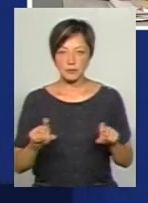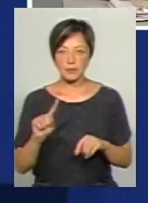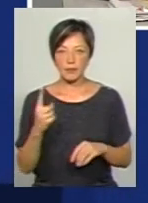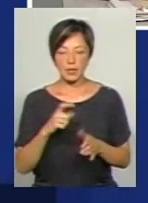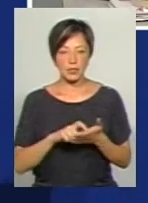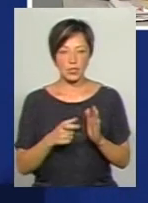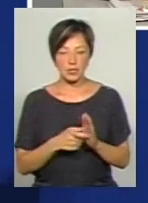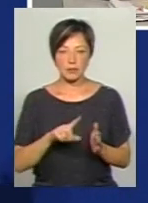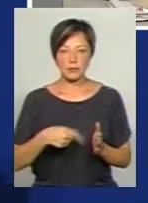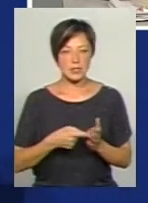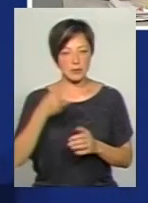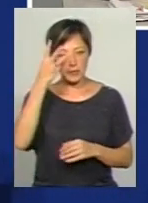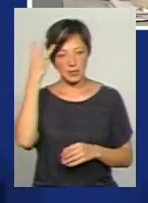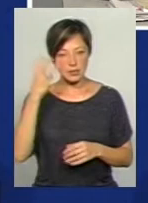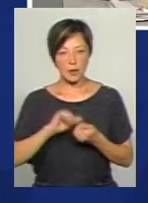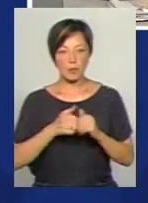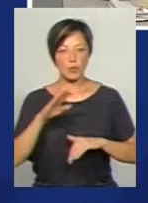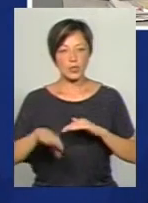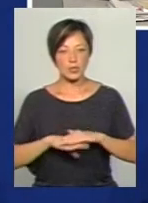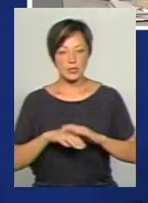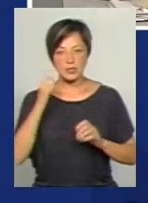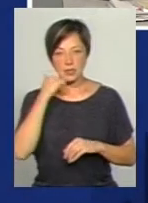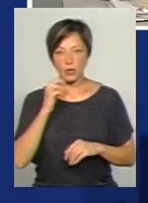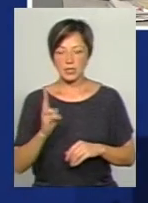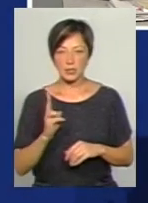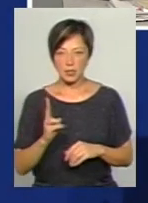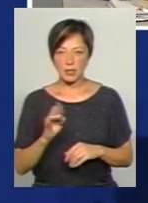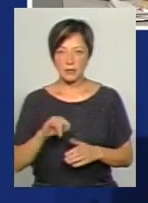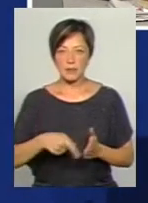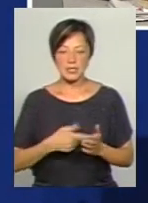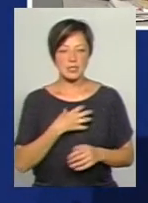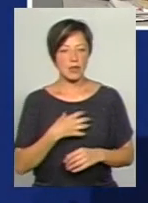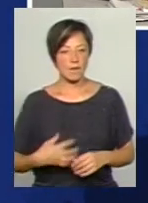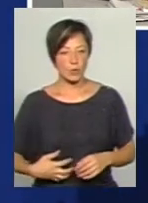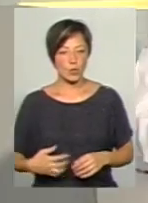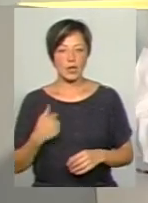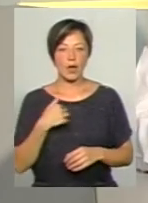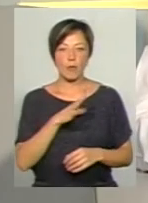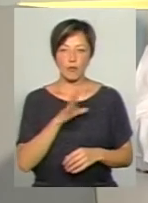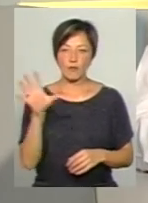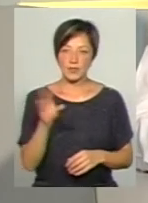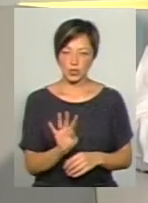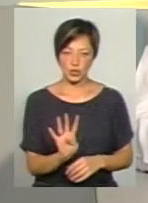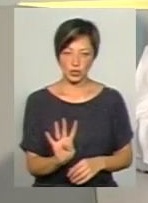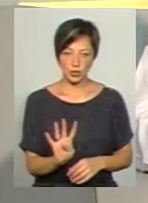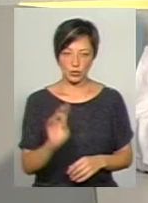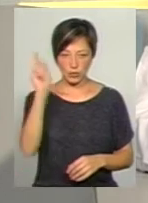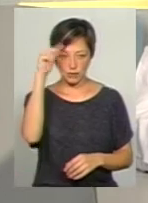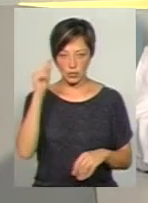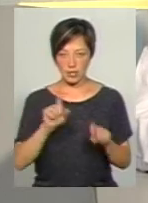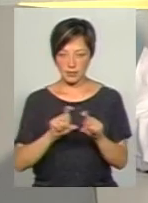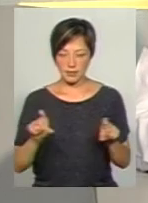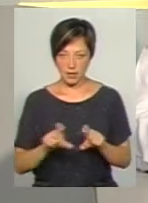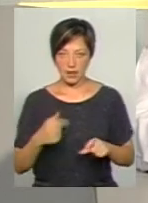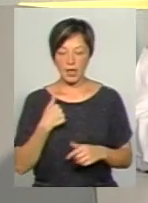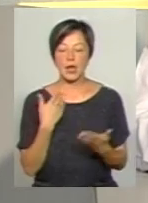перших класах. Це в місті Хмельницькому, Кам'янці-Подільському, Старокостянтинові і в місті Славуті. Я був у всіх цих чотирьох навчальних заходах.